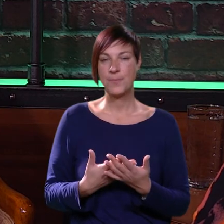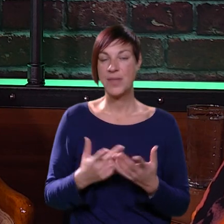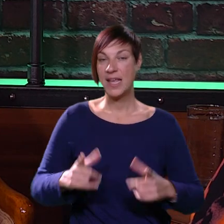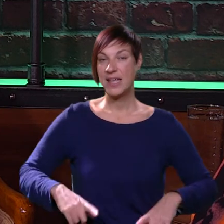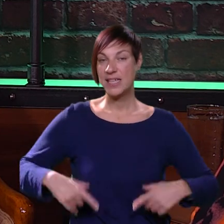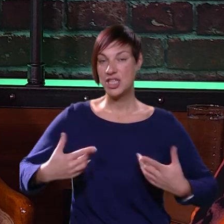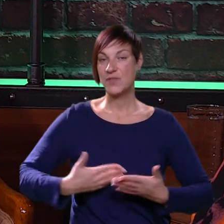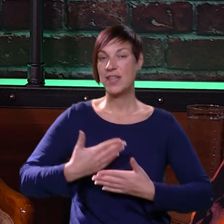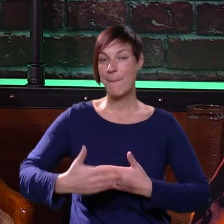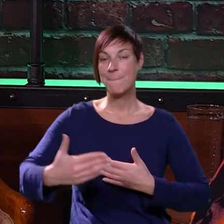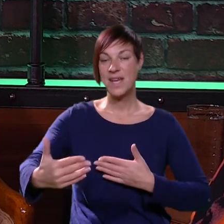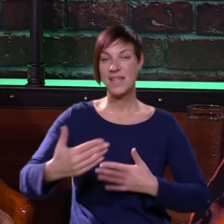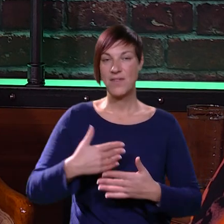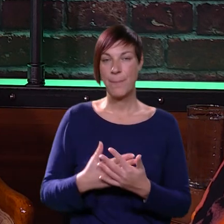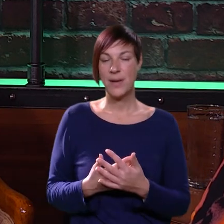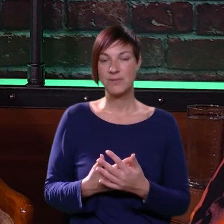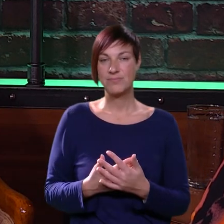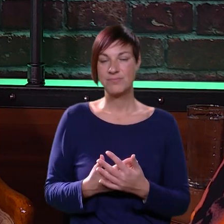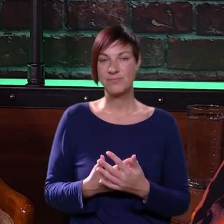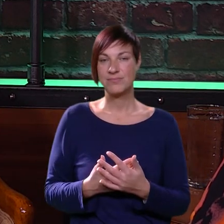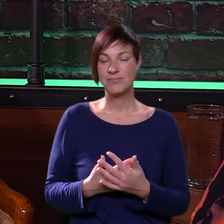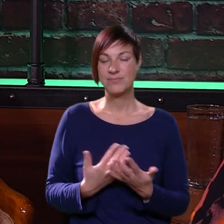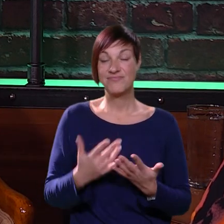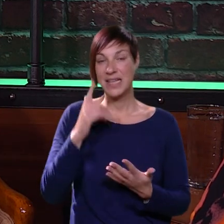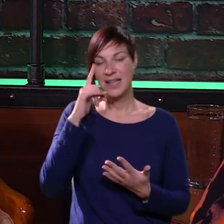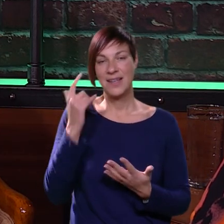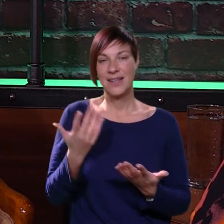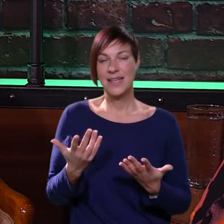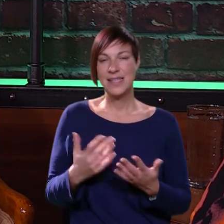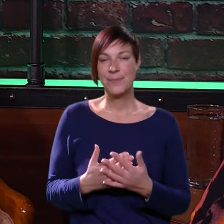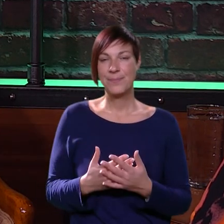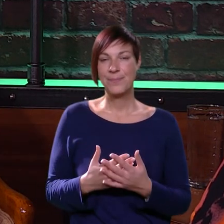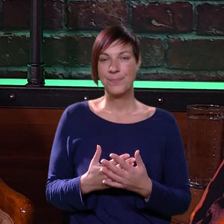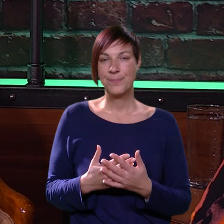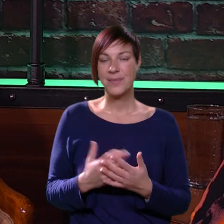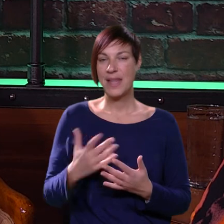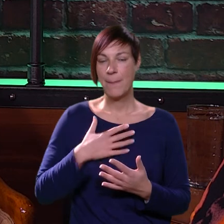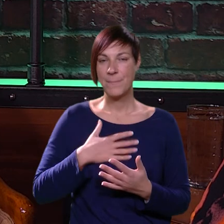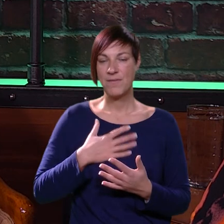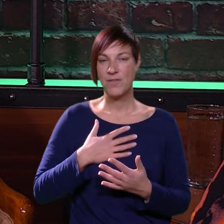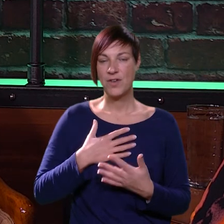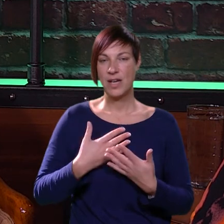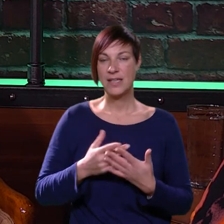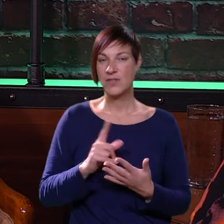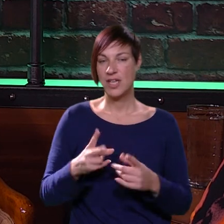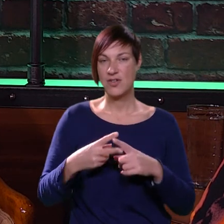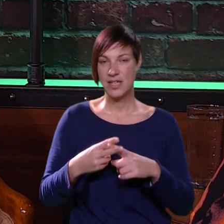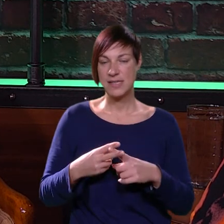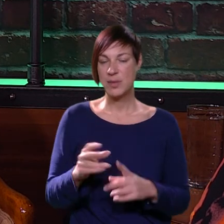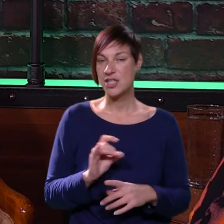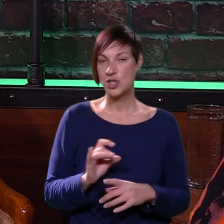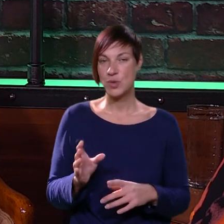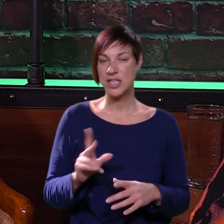život je pred vama i ne znam, ne bi volila da ovo nikoga